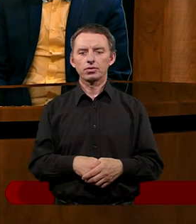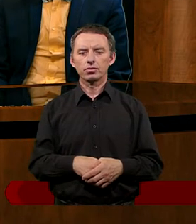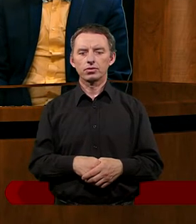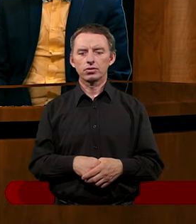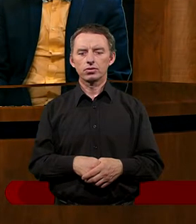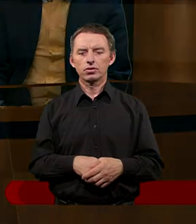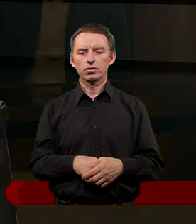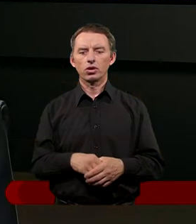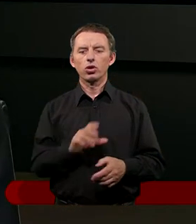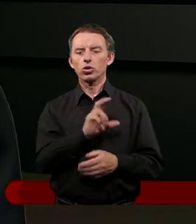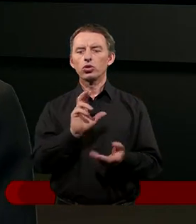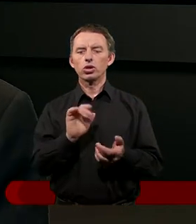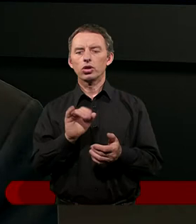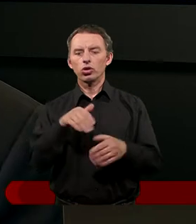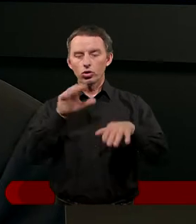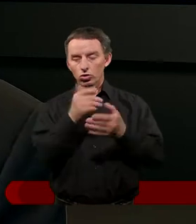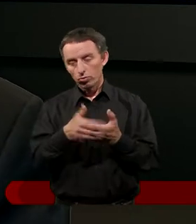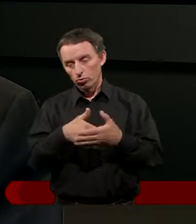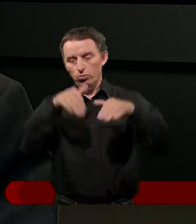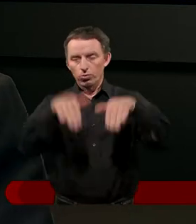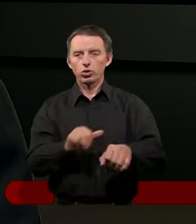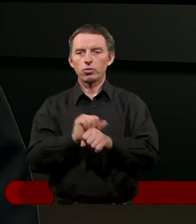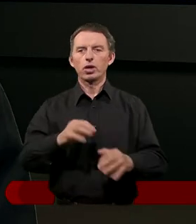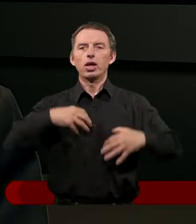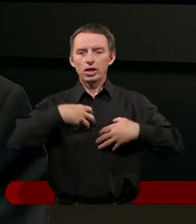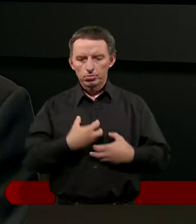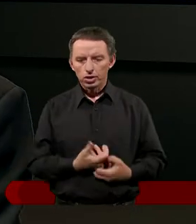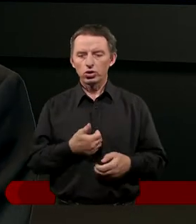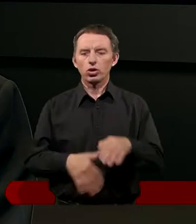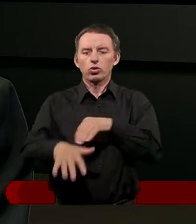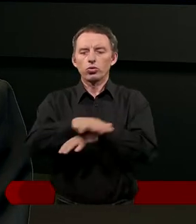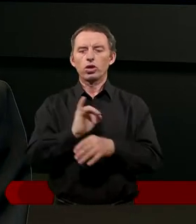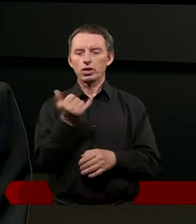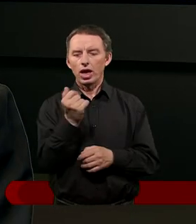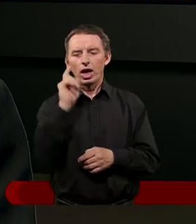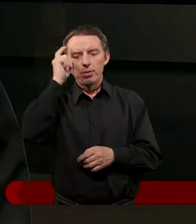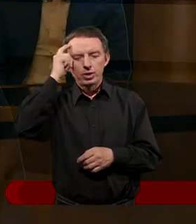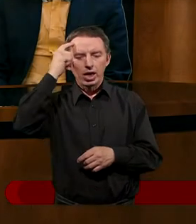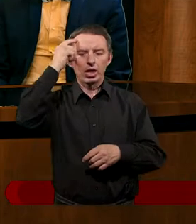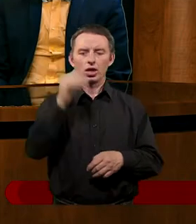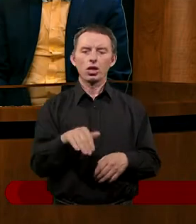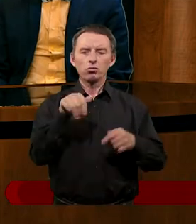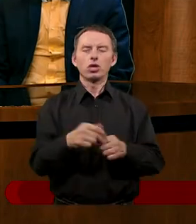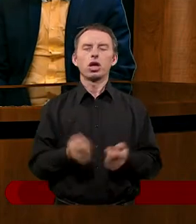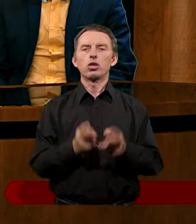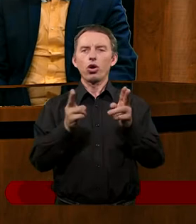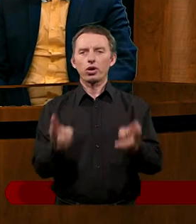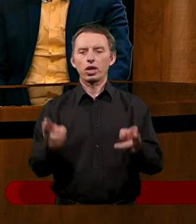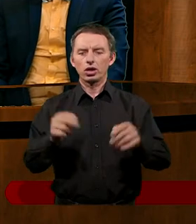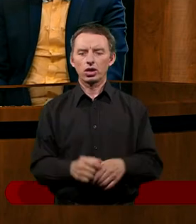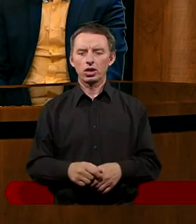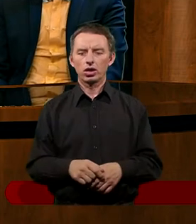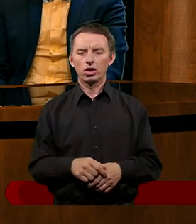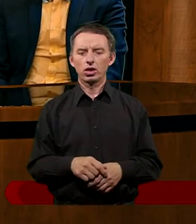Czym może być zmęczony nasz duch, nasza psychika? Co nas może obciążać? Tym